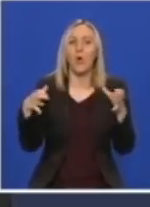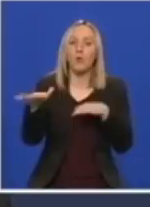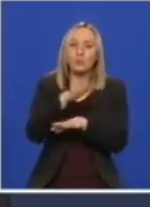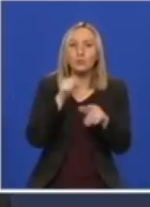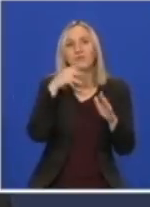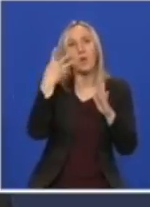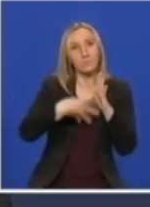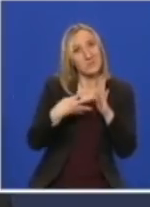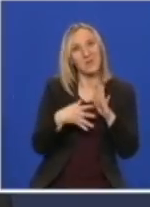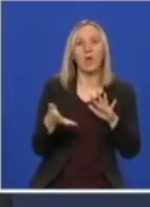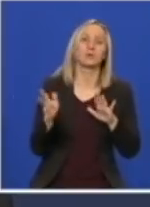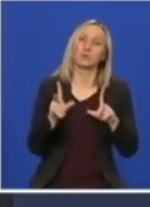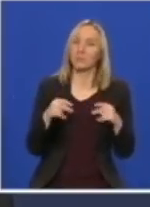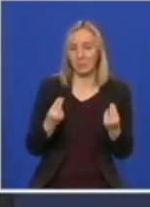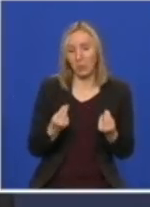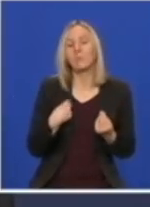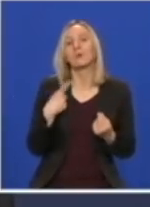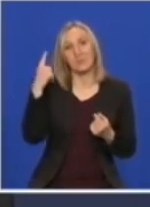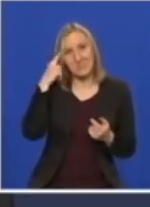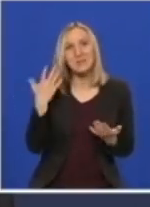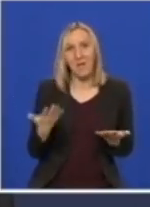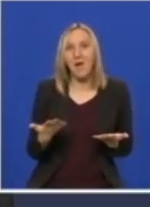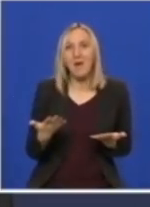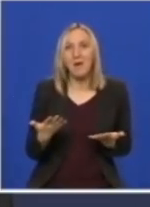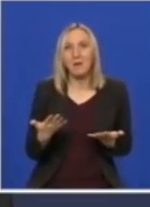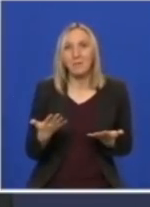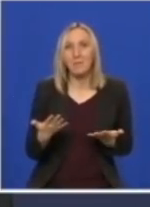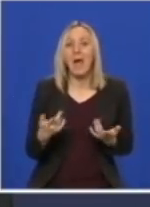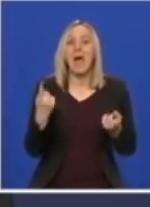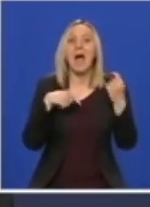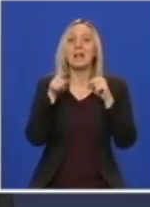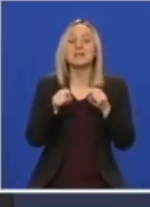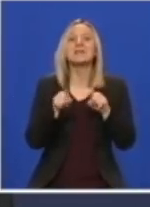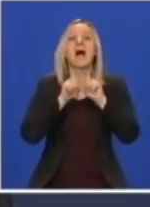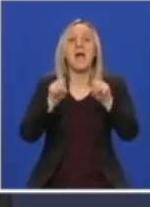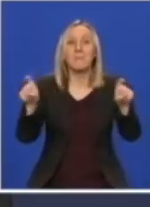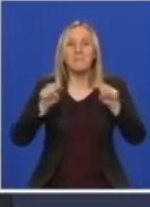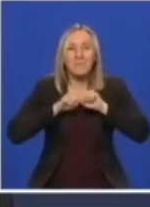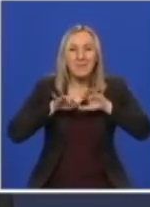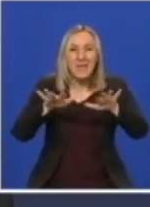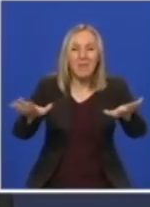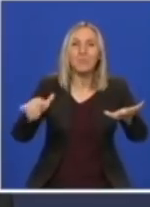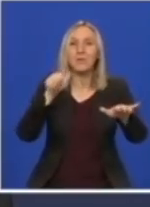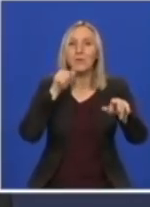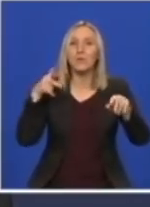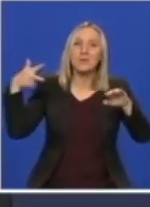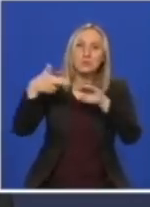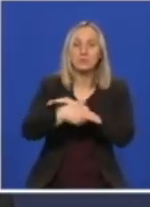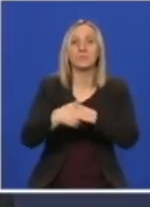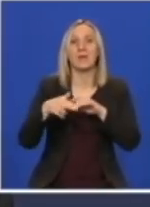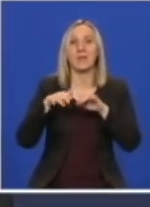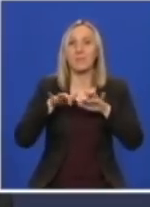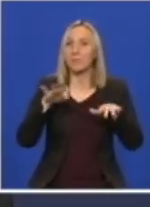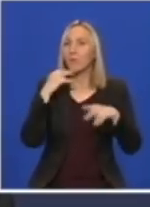psihološkom smislu, kako doćete, ali je za ovu epidemiju i za suzbijanje ove epidemije